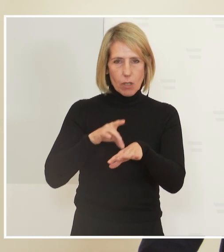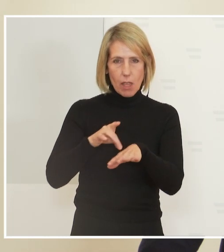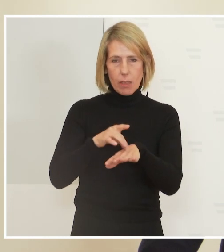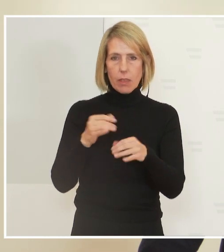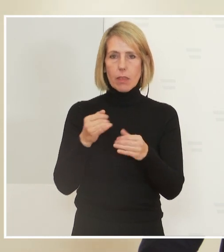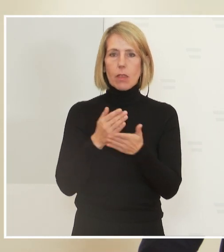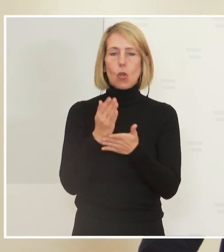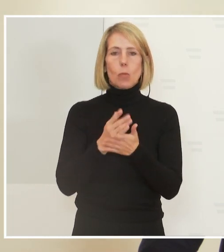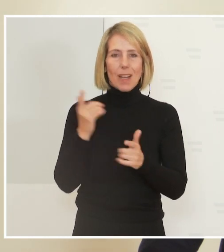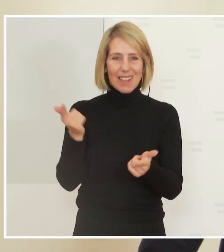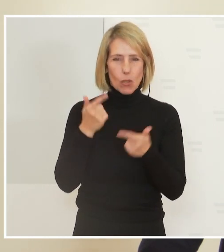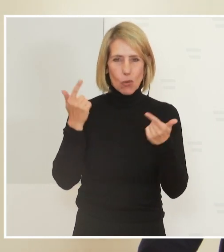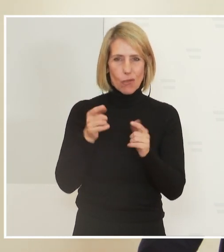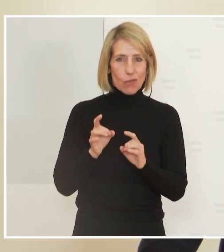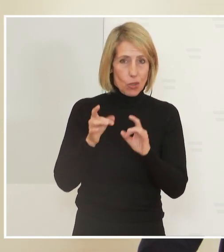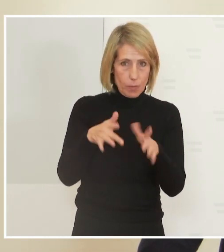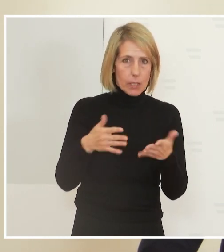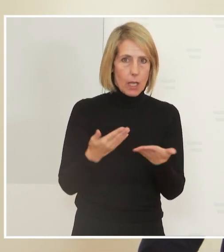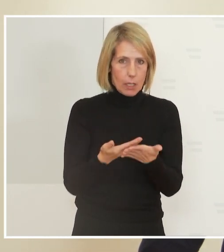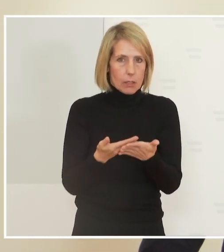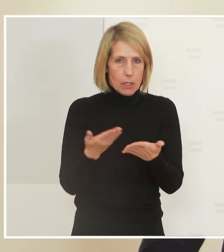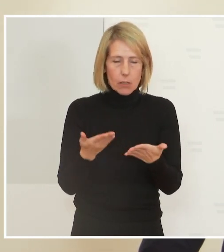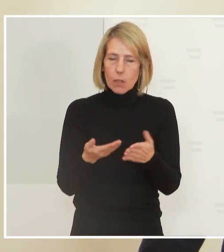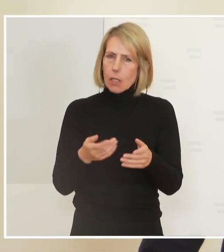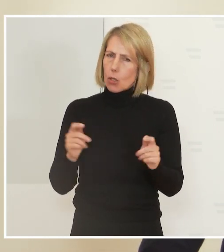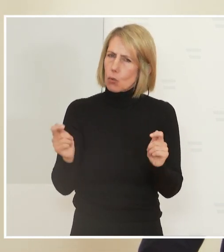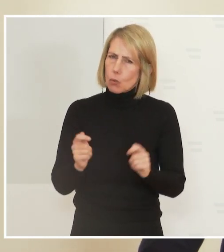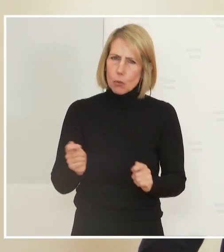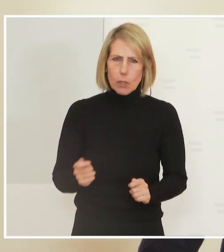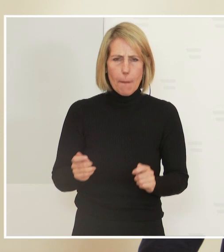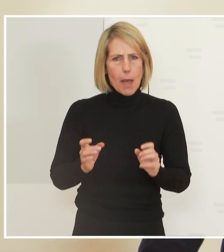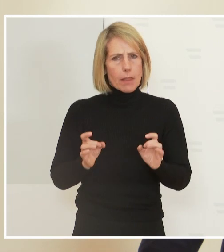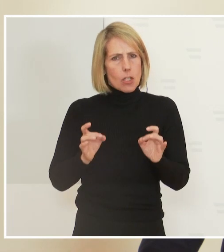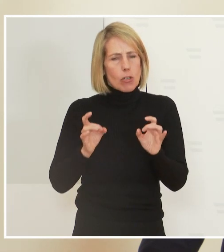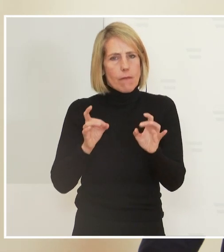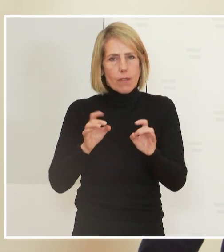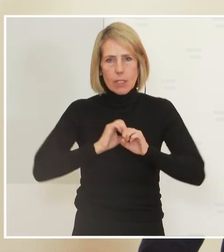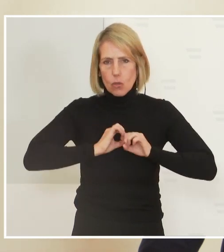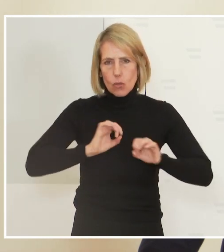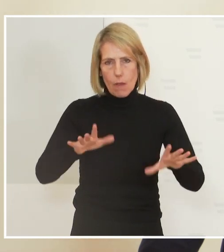über die Luft übertragen werden. Das heißt, wir haben ein dramatisch infektiöses Virus.